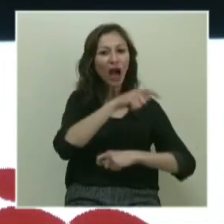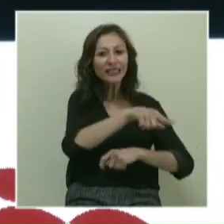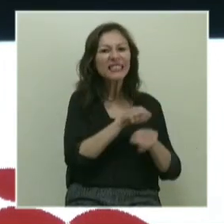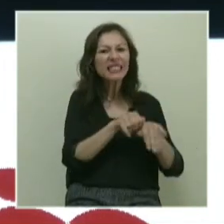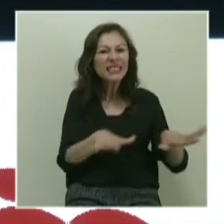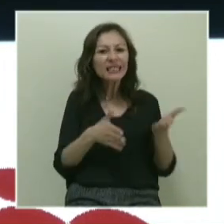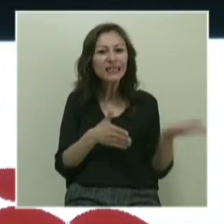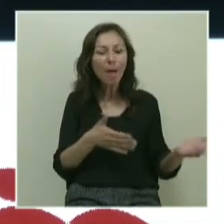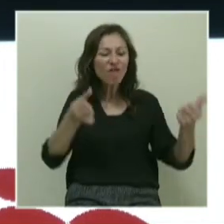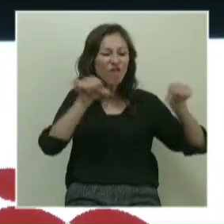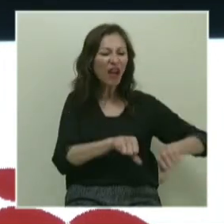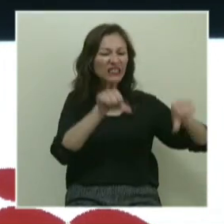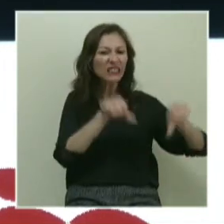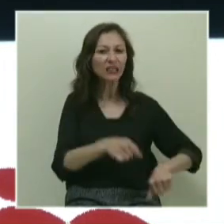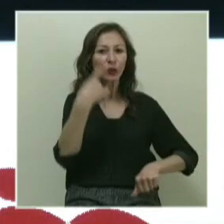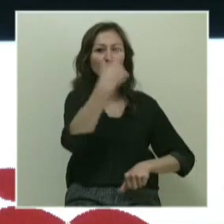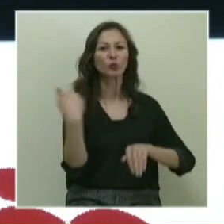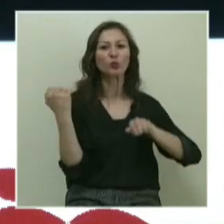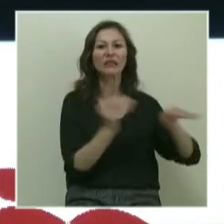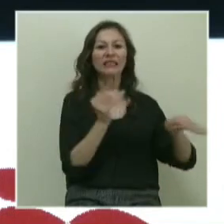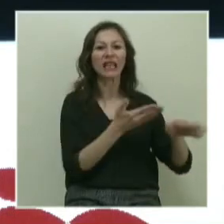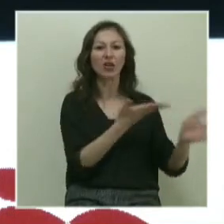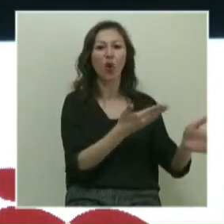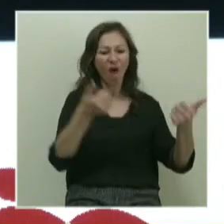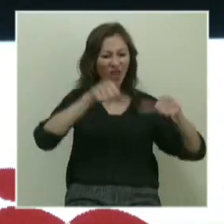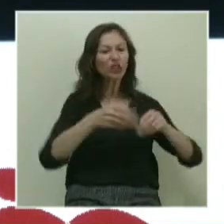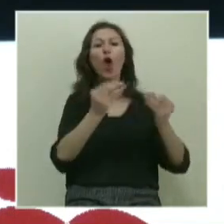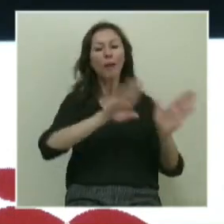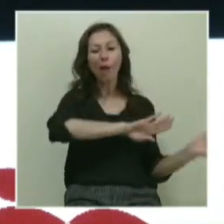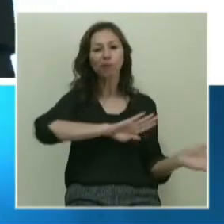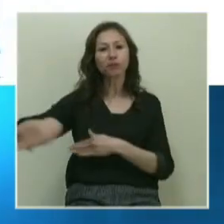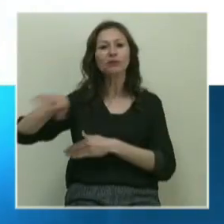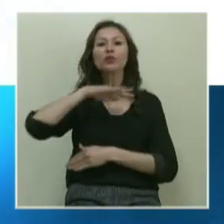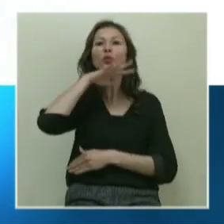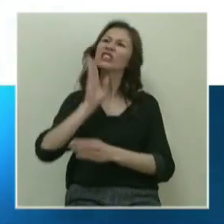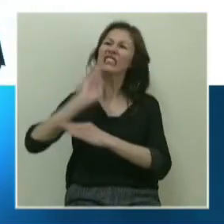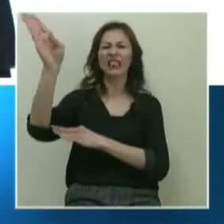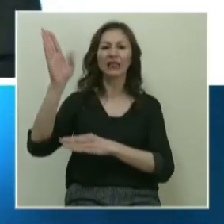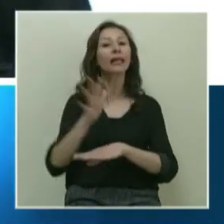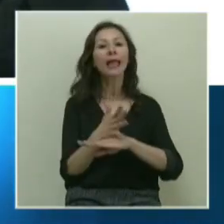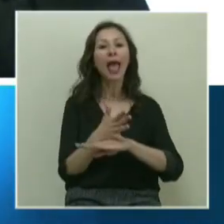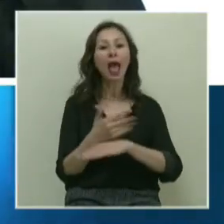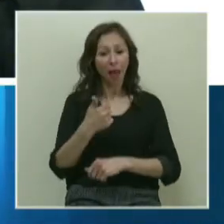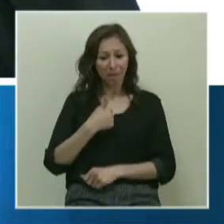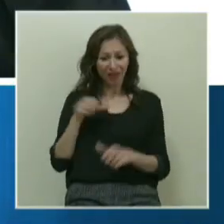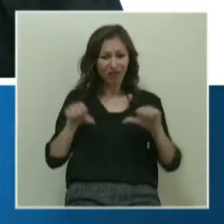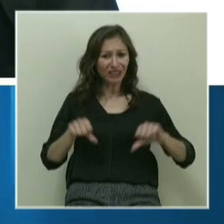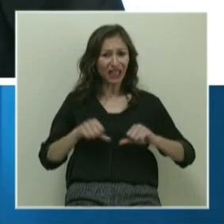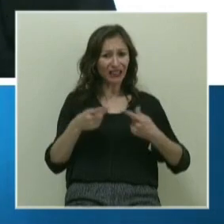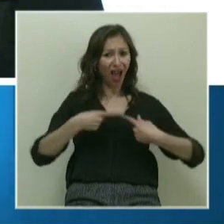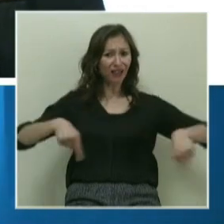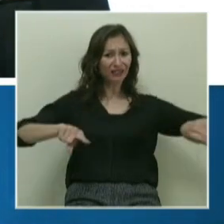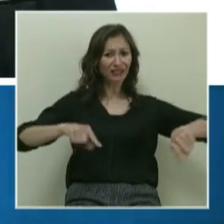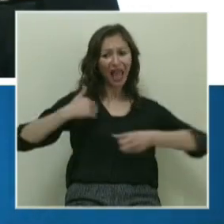sistem vasatlığı destekliyor. Vasat olmayanları kenara itiyor yurt dışına git sen. Niye? Benim vasatlar,